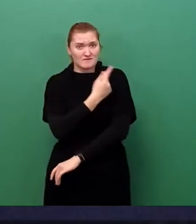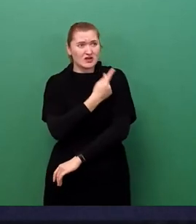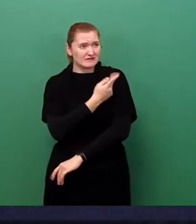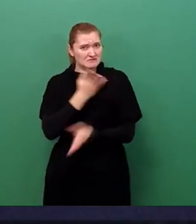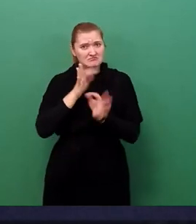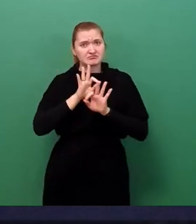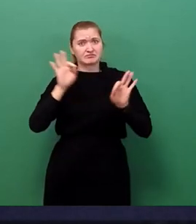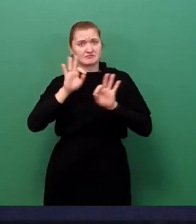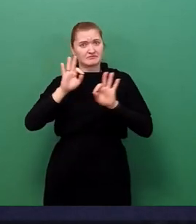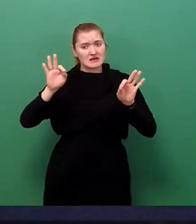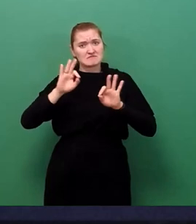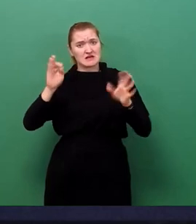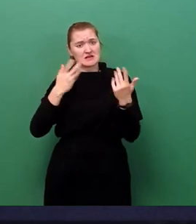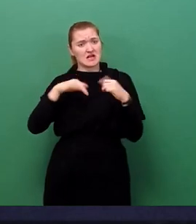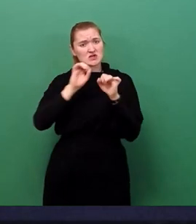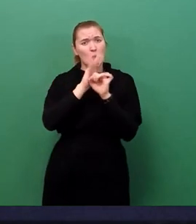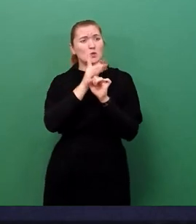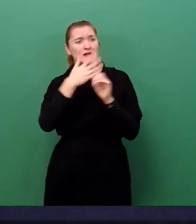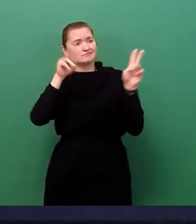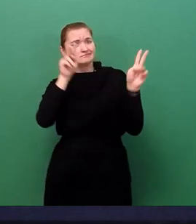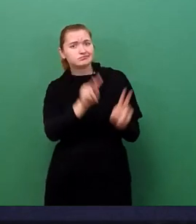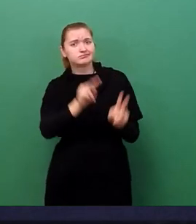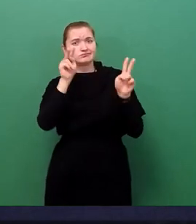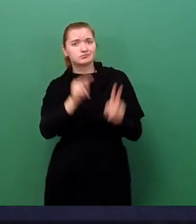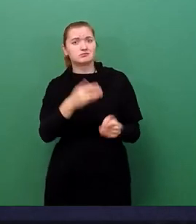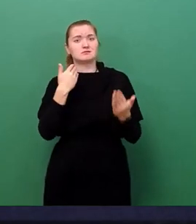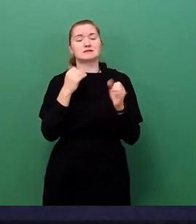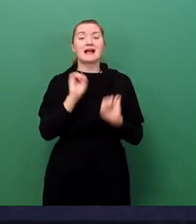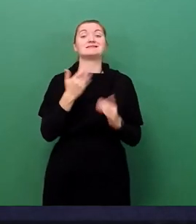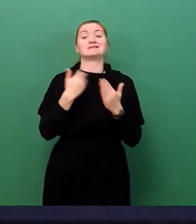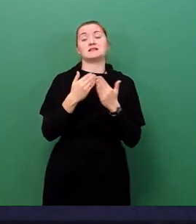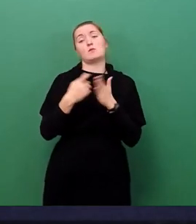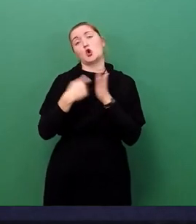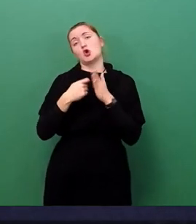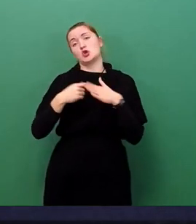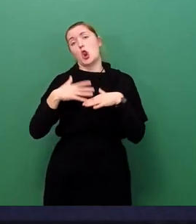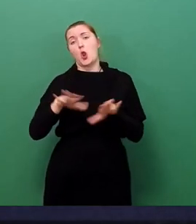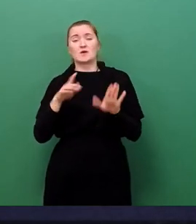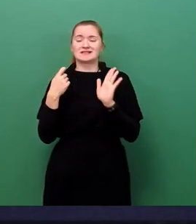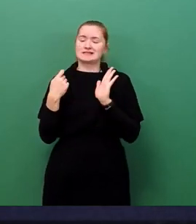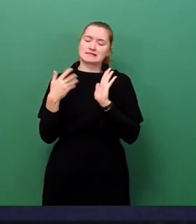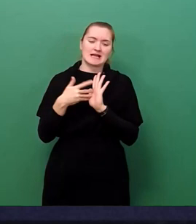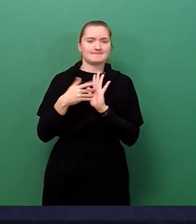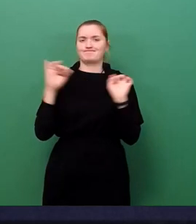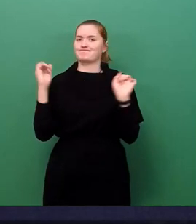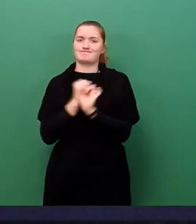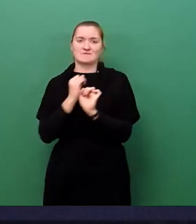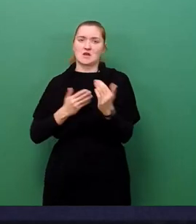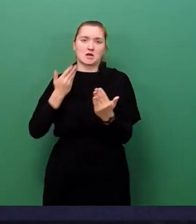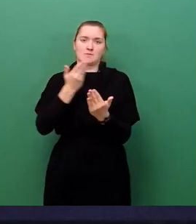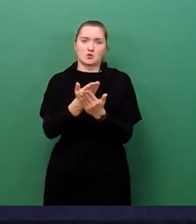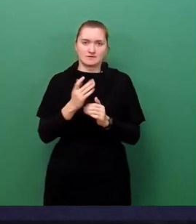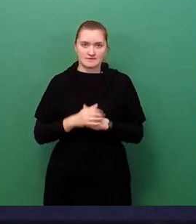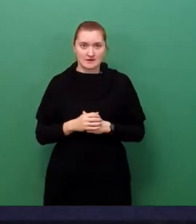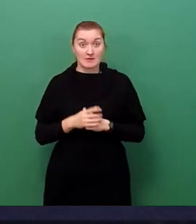-19 kann die Beibehaltung kostenfreier Testungen als Angebot der Landeshauptstadt Dresden dazu führen, dass keine